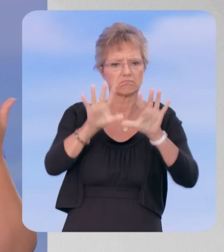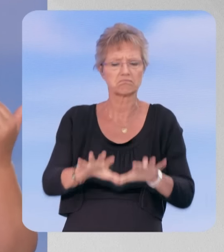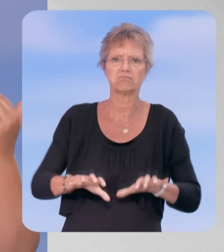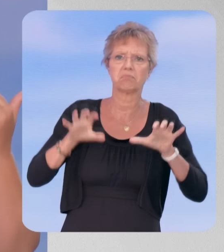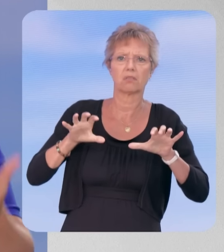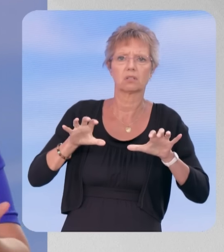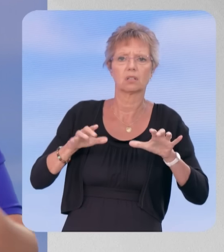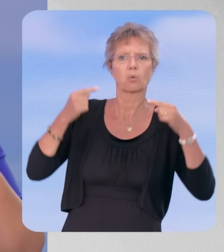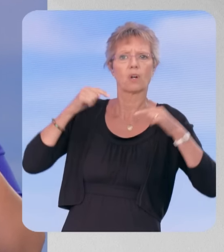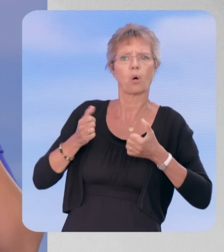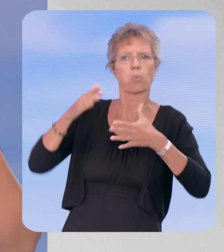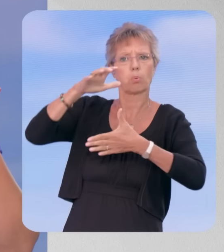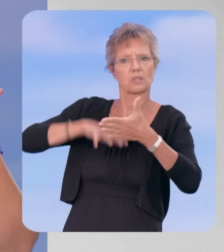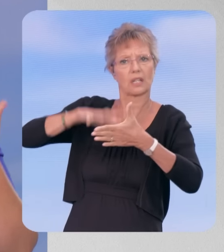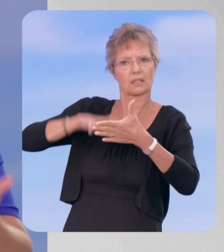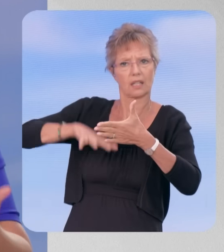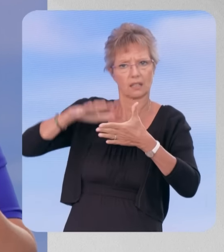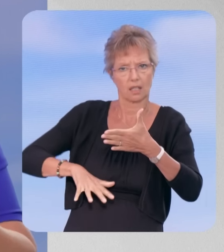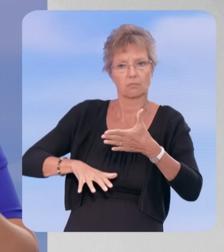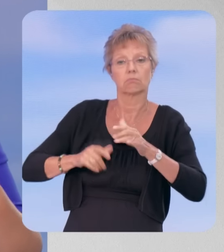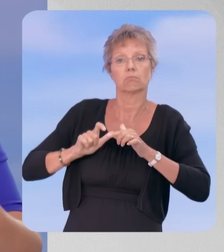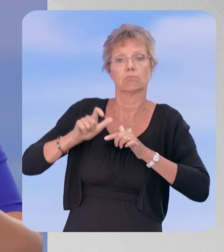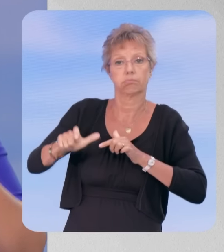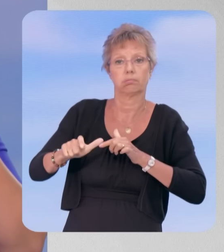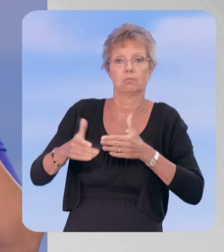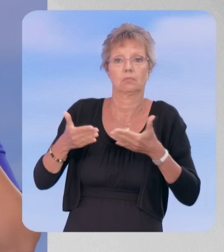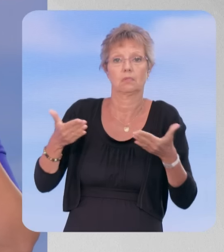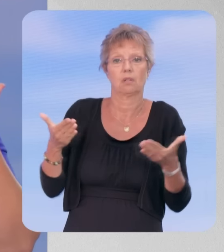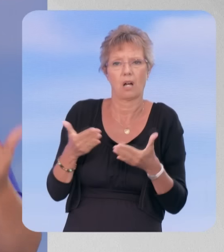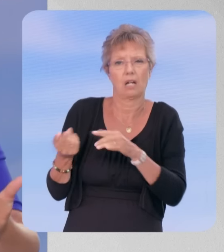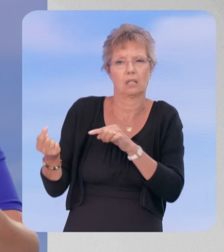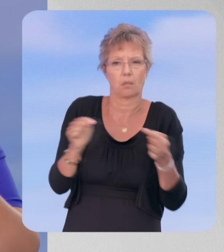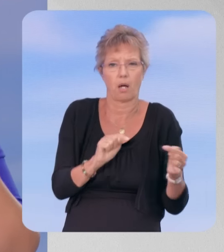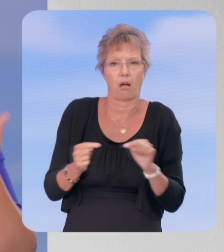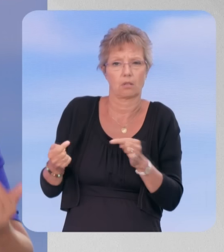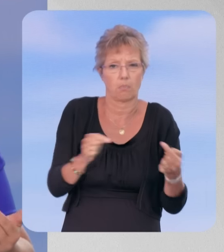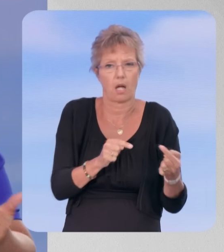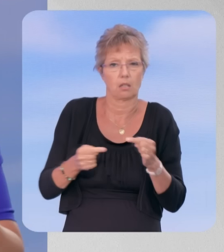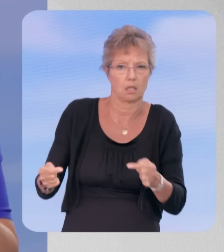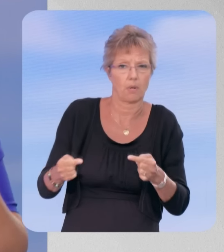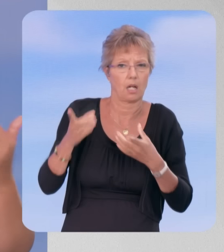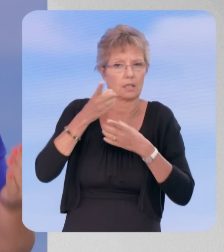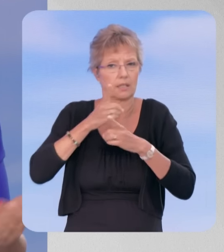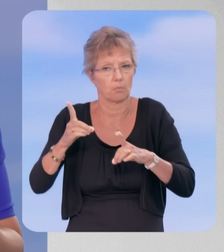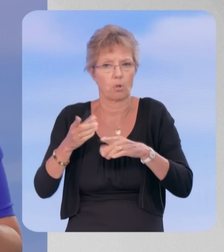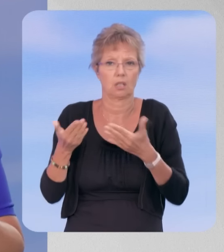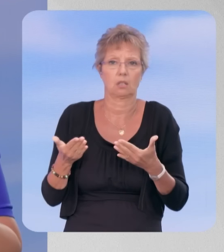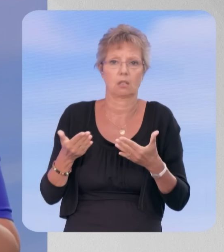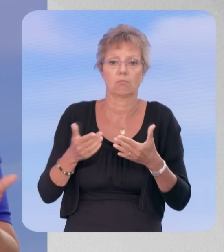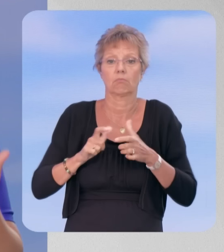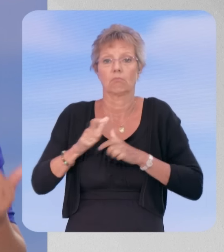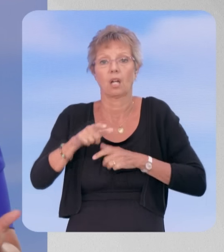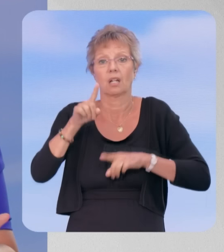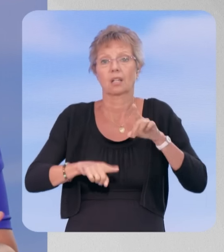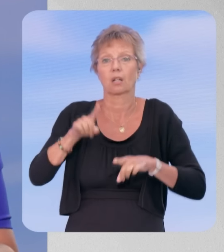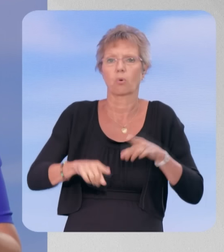qui propose des textes. Et ensuite, à partir de ces textes-là, il y a des débats démocratiques, des débats parlementaires, qui amènent parfois à